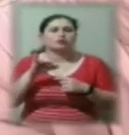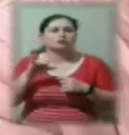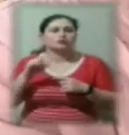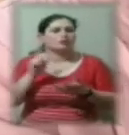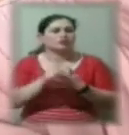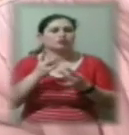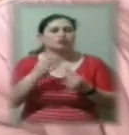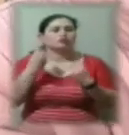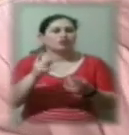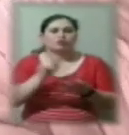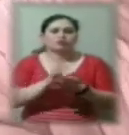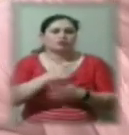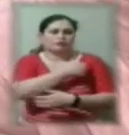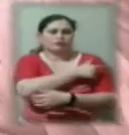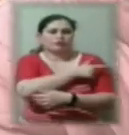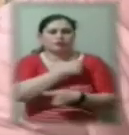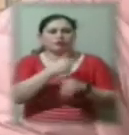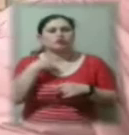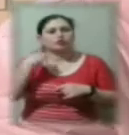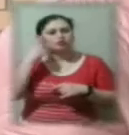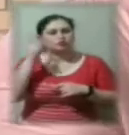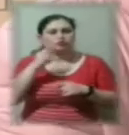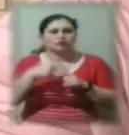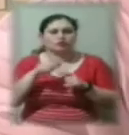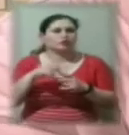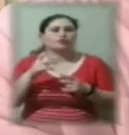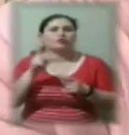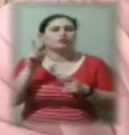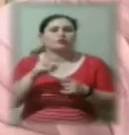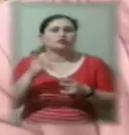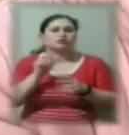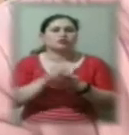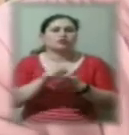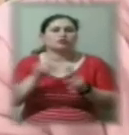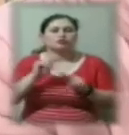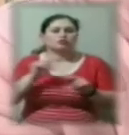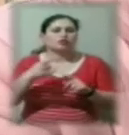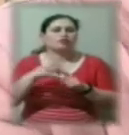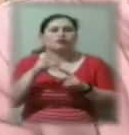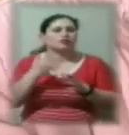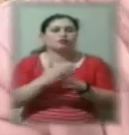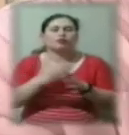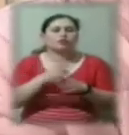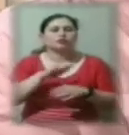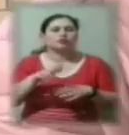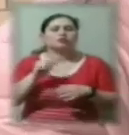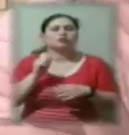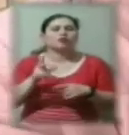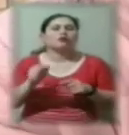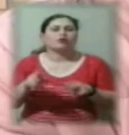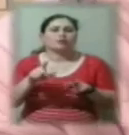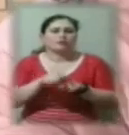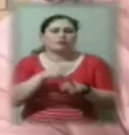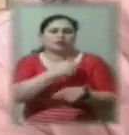медсестра. Я вважаю, що цим не повинні займатися вчителі, і вони не допоможуть дитині так, як медсестра. Зараз у нас